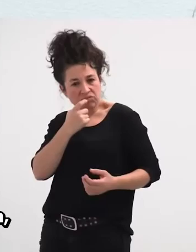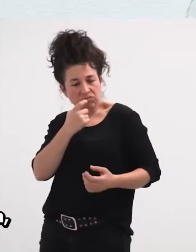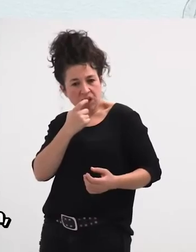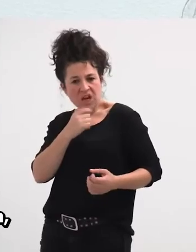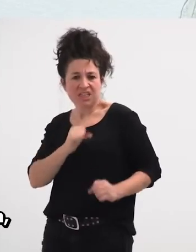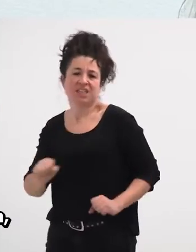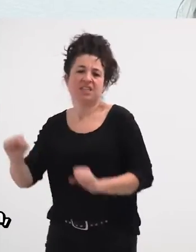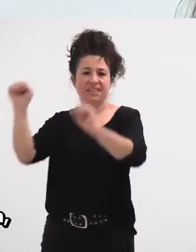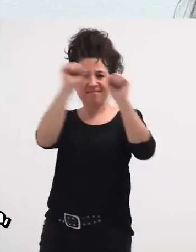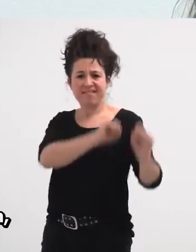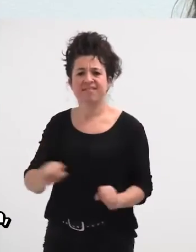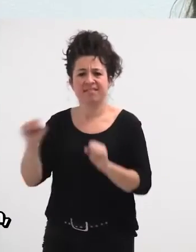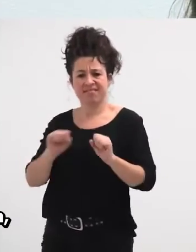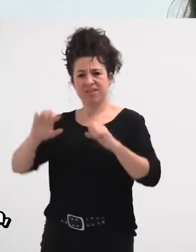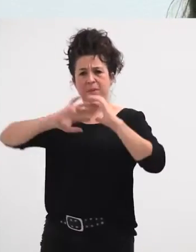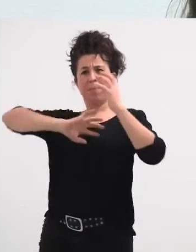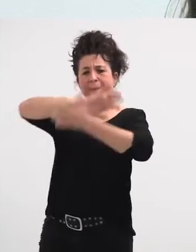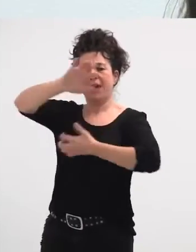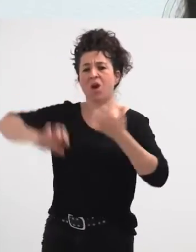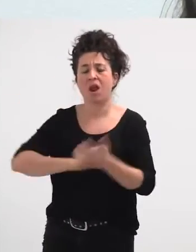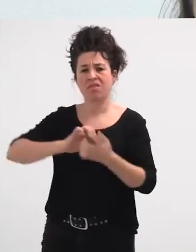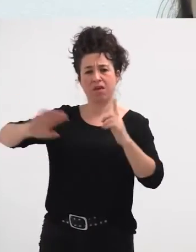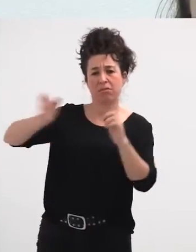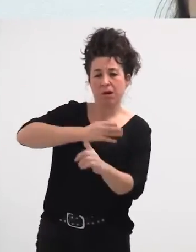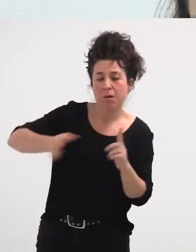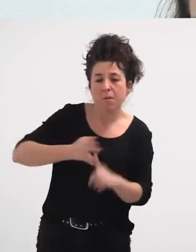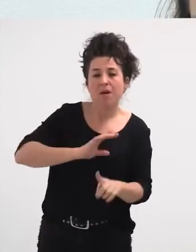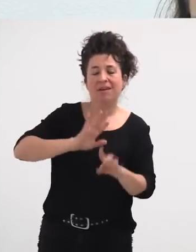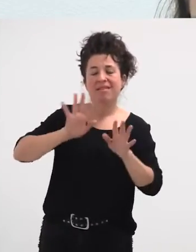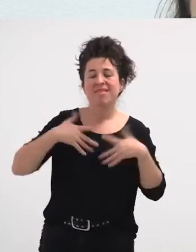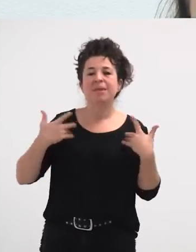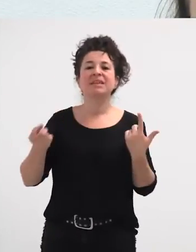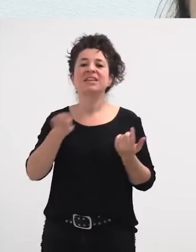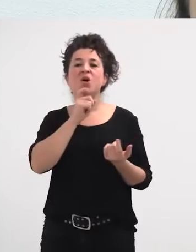indarkeria erabili ostean, eta, bar, eta, bar, nola egiten duzu, derrepenten esateko,